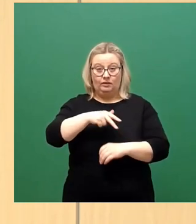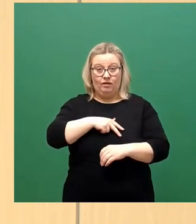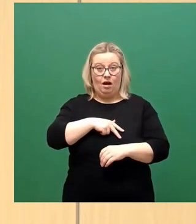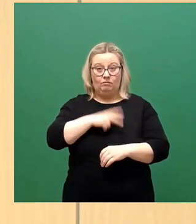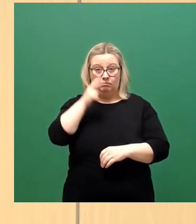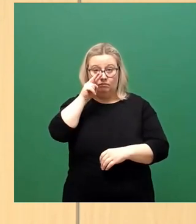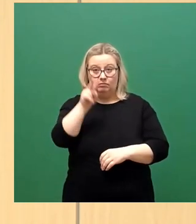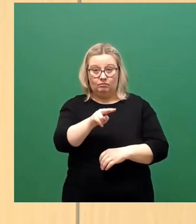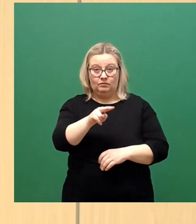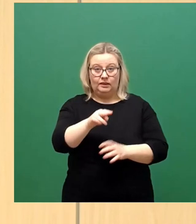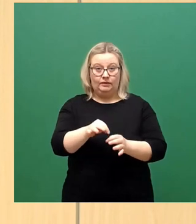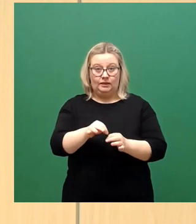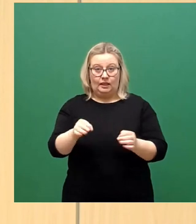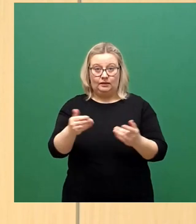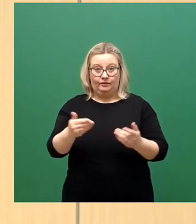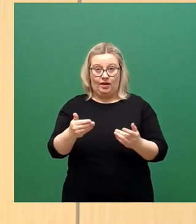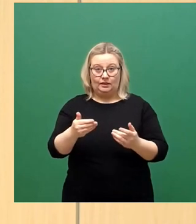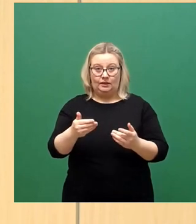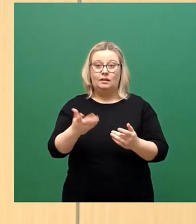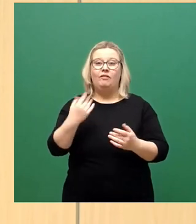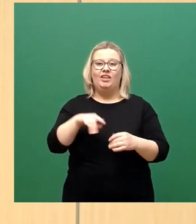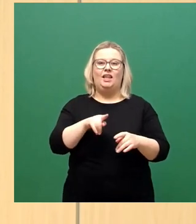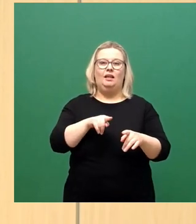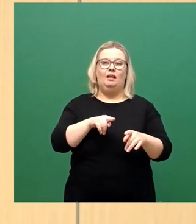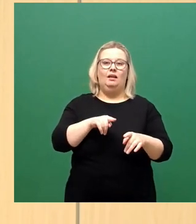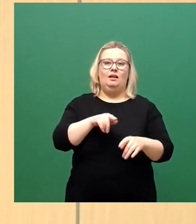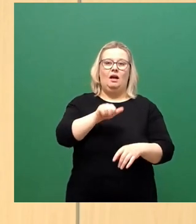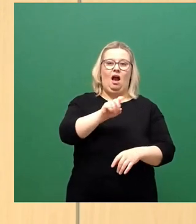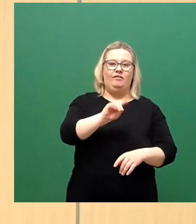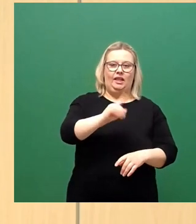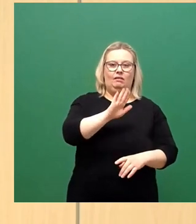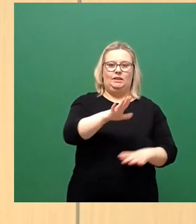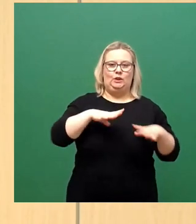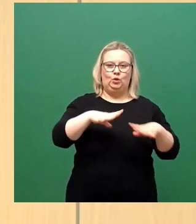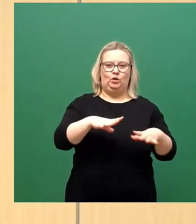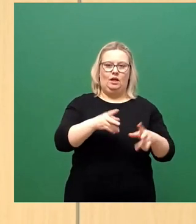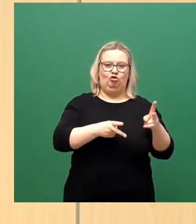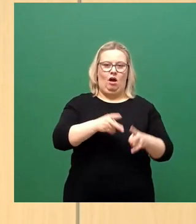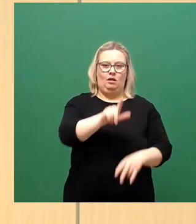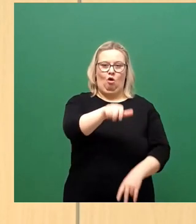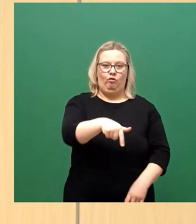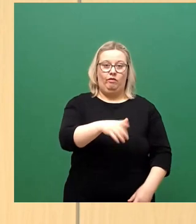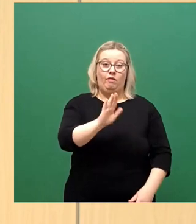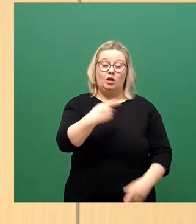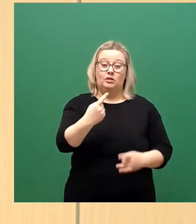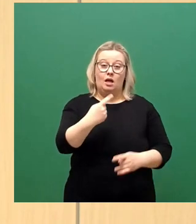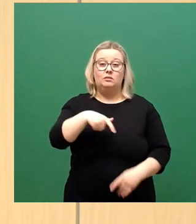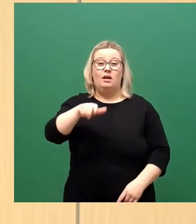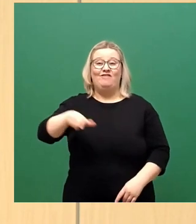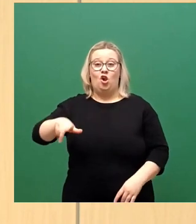Satz ist. Die AfD schadet ihrer Gesundheit. Vielleicht in Ihrer Diktion, sie schadet der Volksgesundheit.